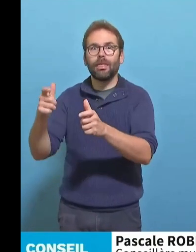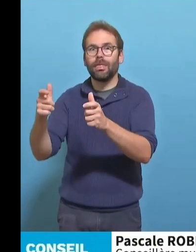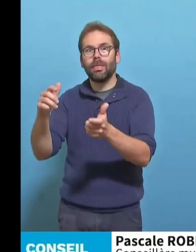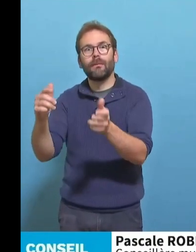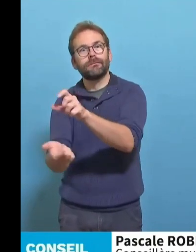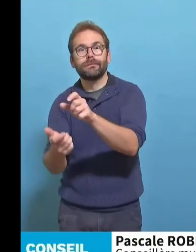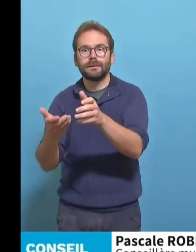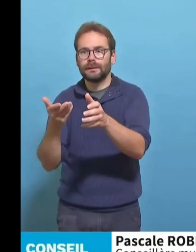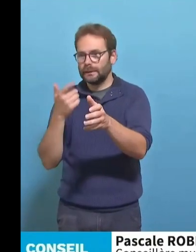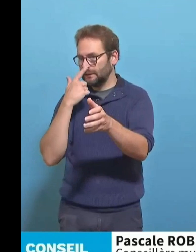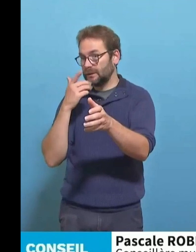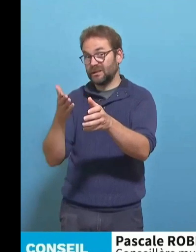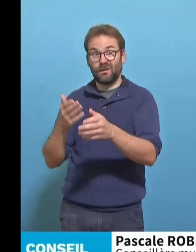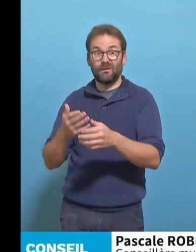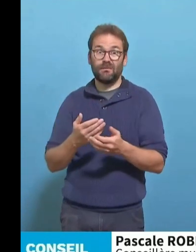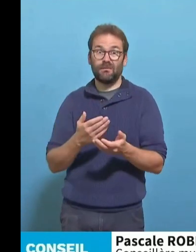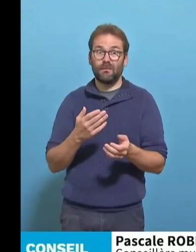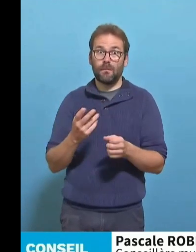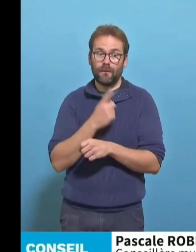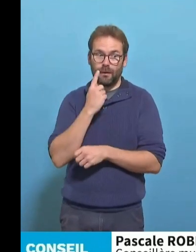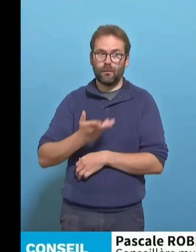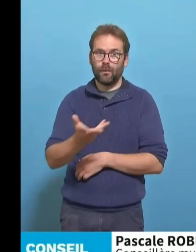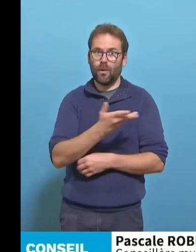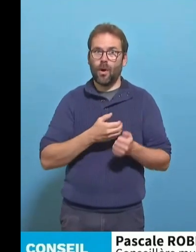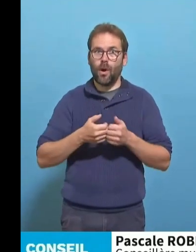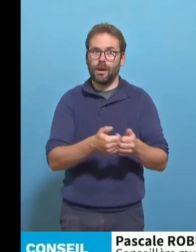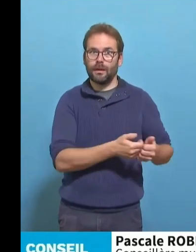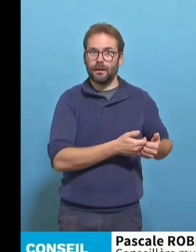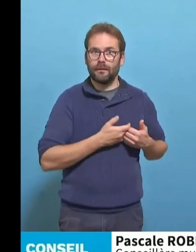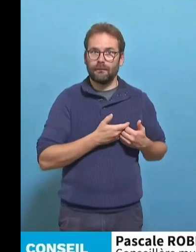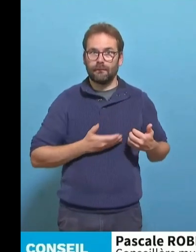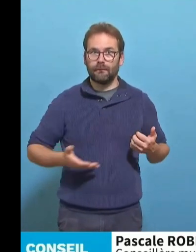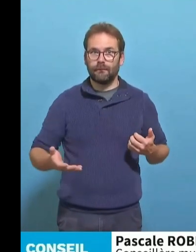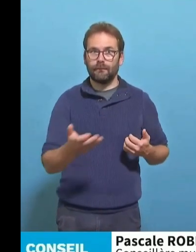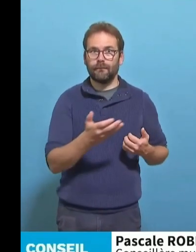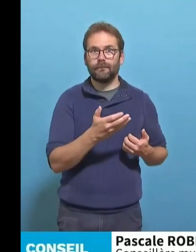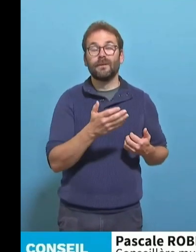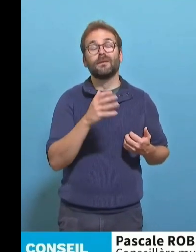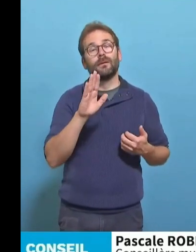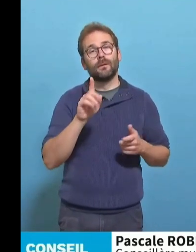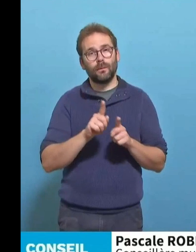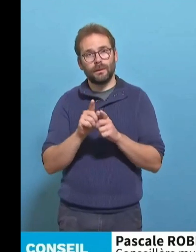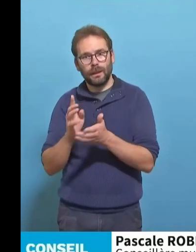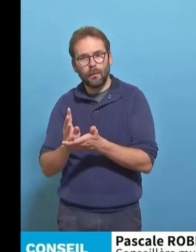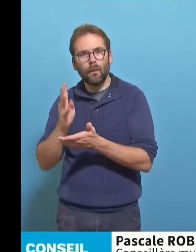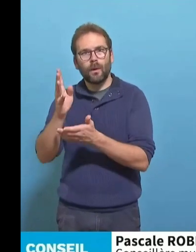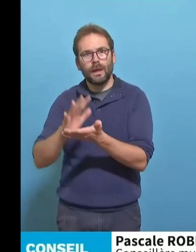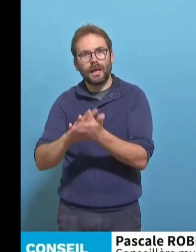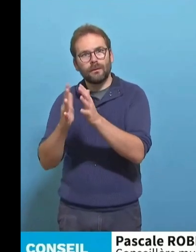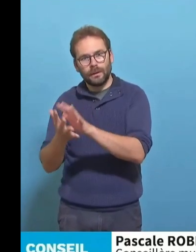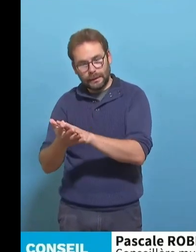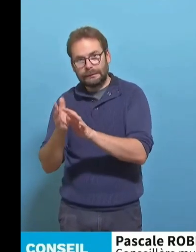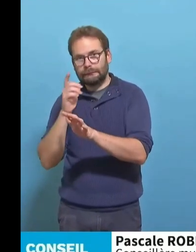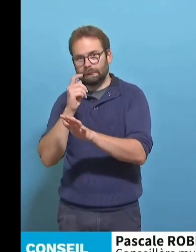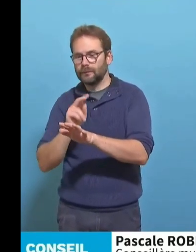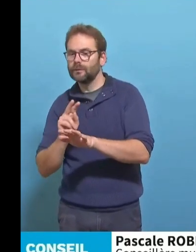serait préjudiciable pour la collectivité. D'autre part, nous sommes soucieux que les projets associatifs, menés dans